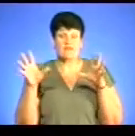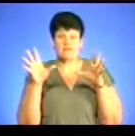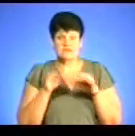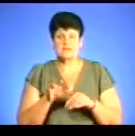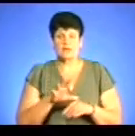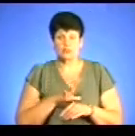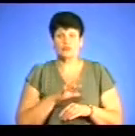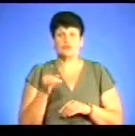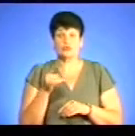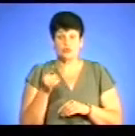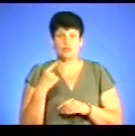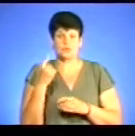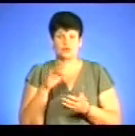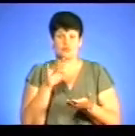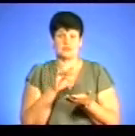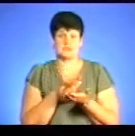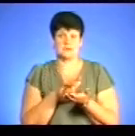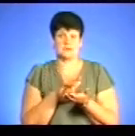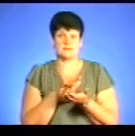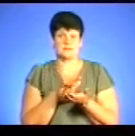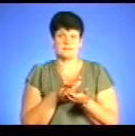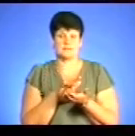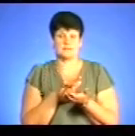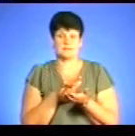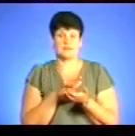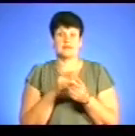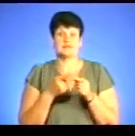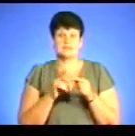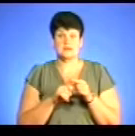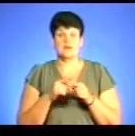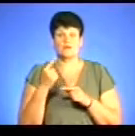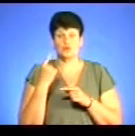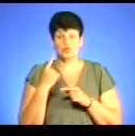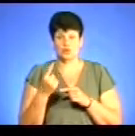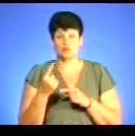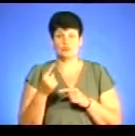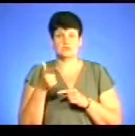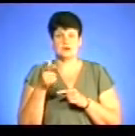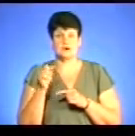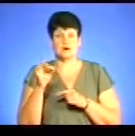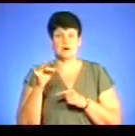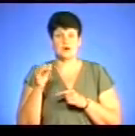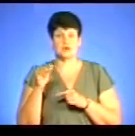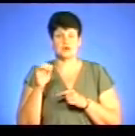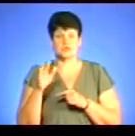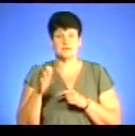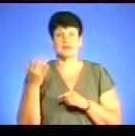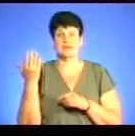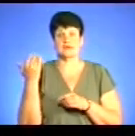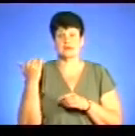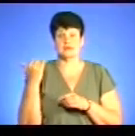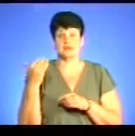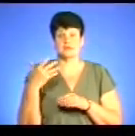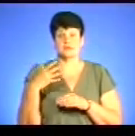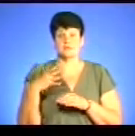Тернополі. Здавалося б, десь так хтось в гаражах, поселах. В одному з гаражів, який попередньо, ми